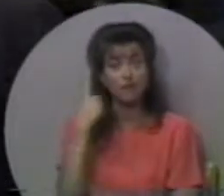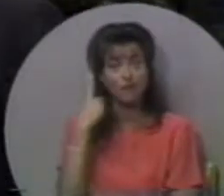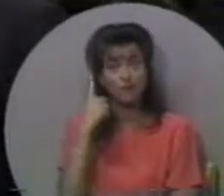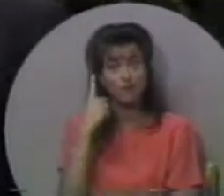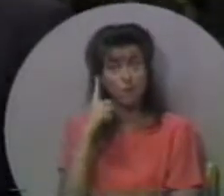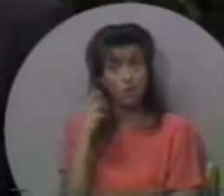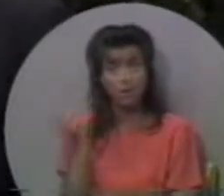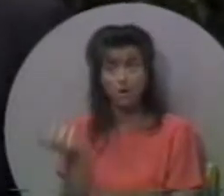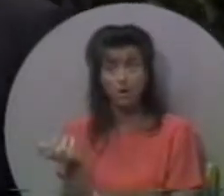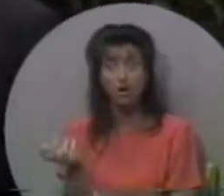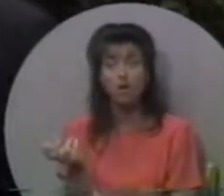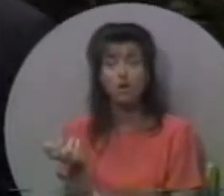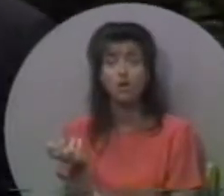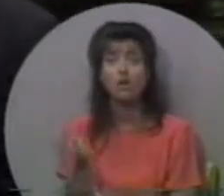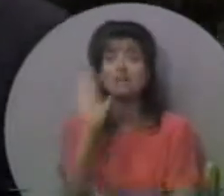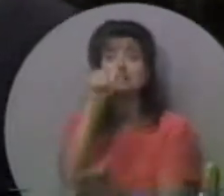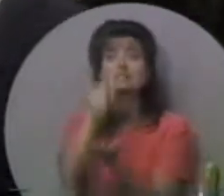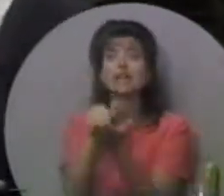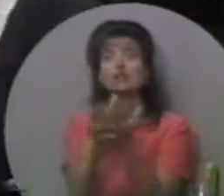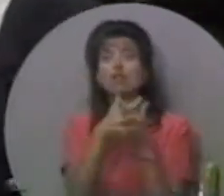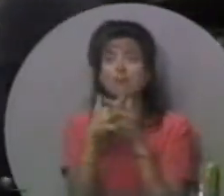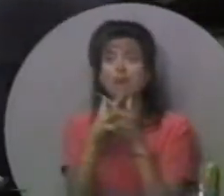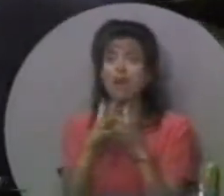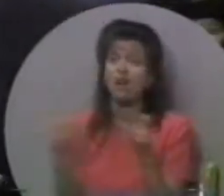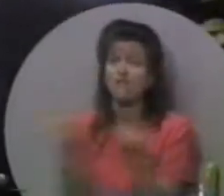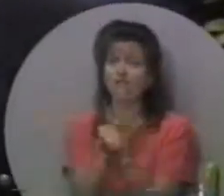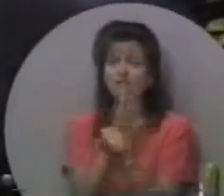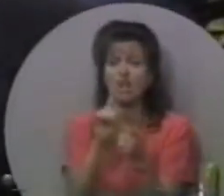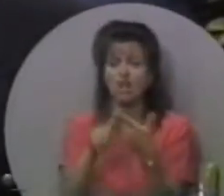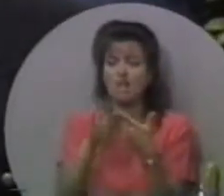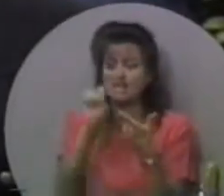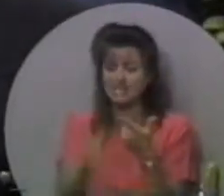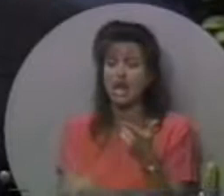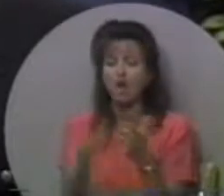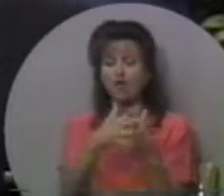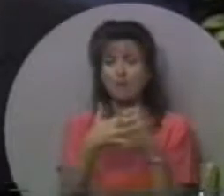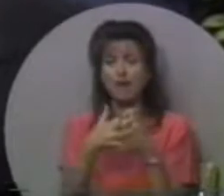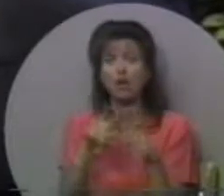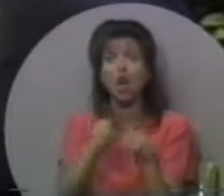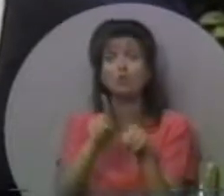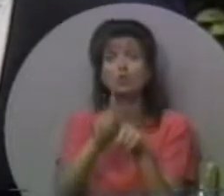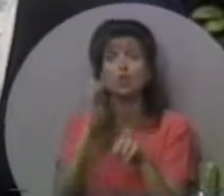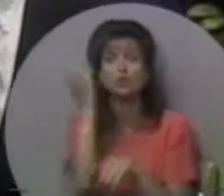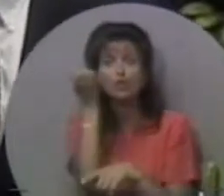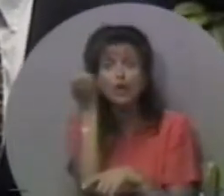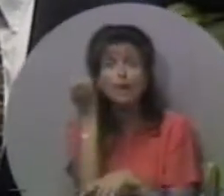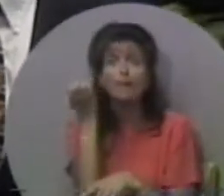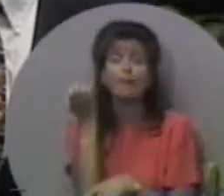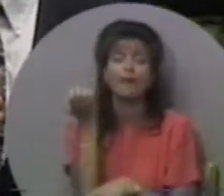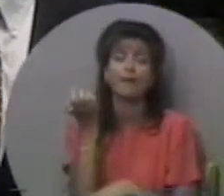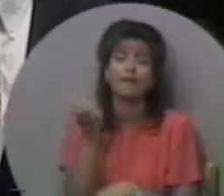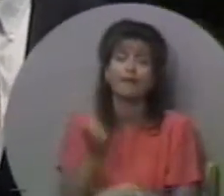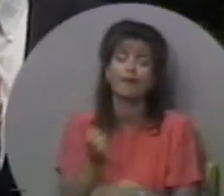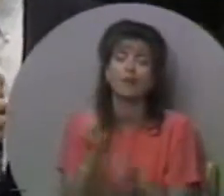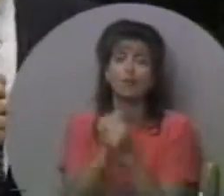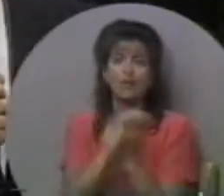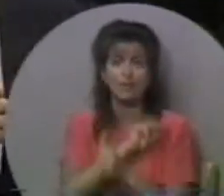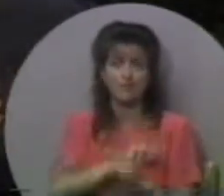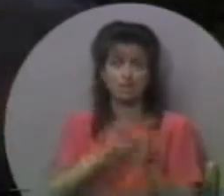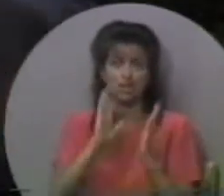Нам потрібно наповнити Центральну Америку, Південну Америку, Європу.